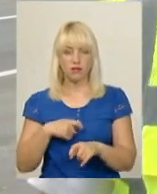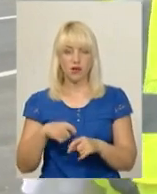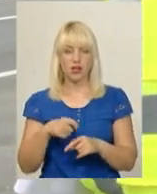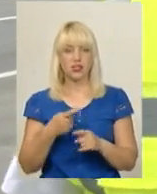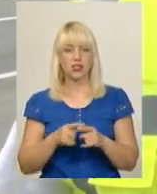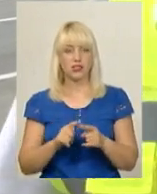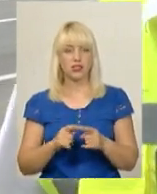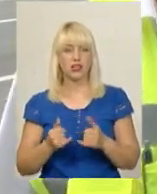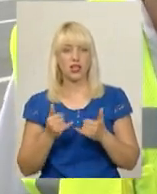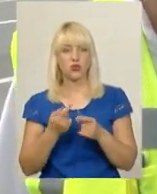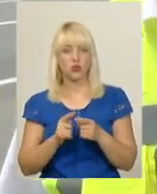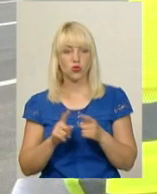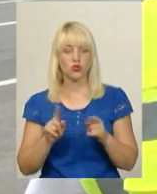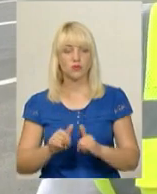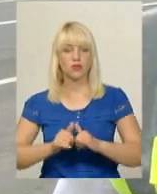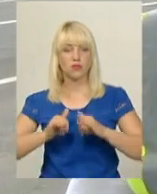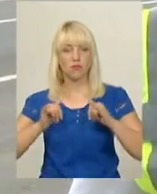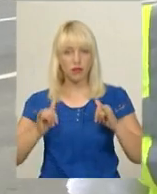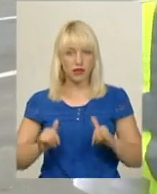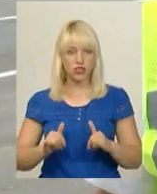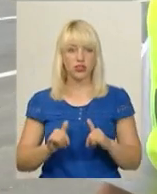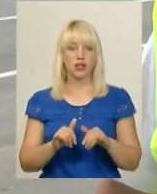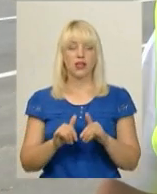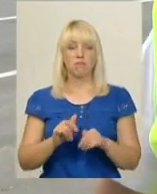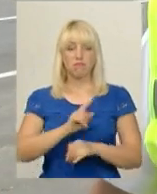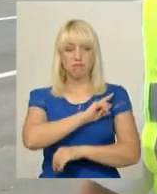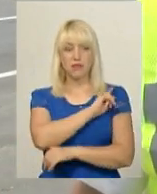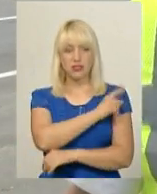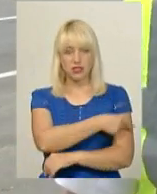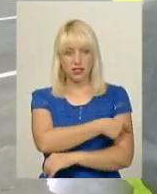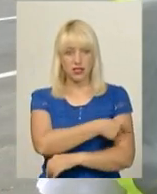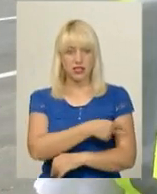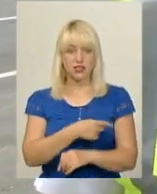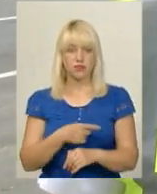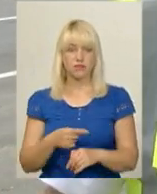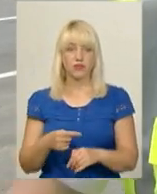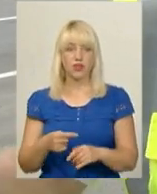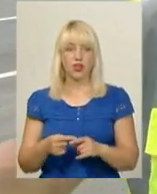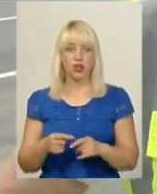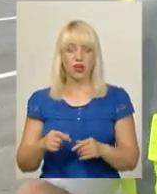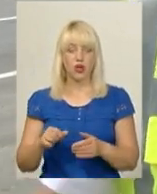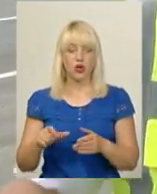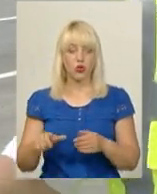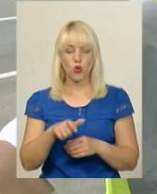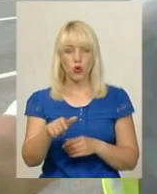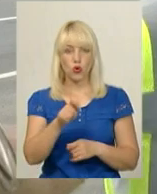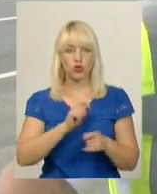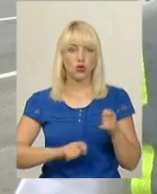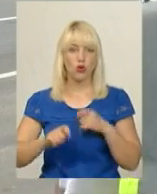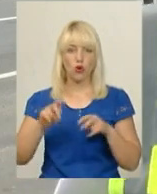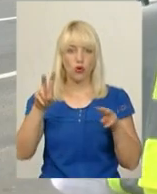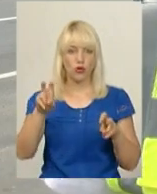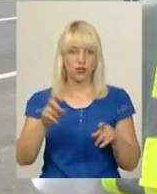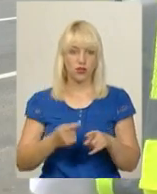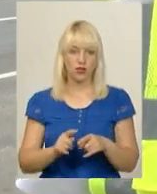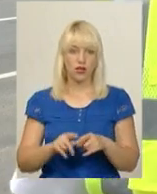для того, щоб збільшити місність дорожнього одягу, а постійки перед проєктуванням ми його вимірували